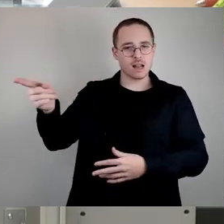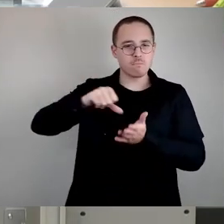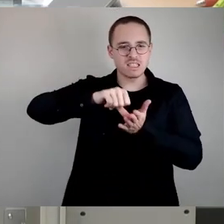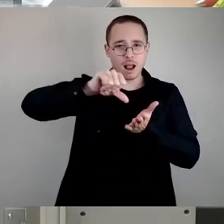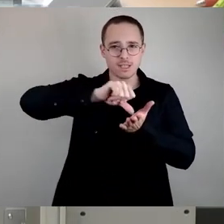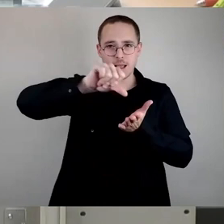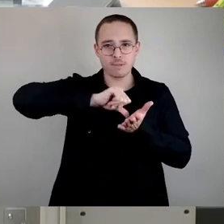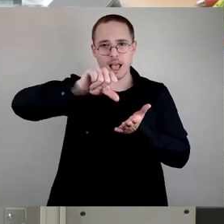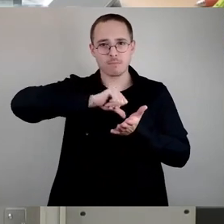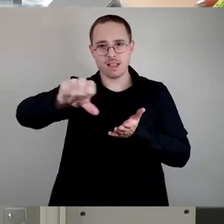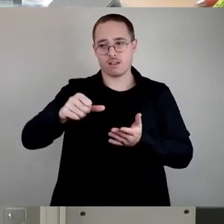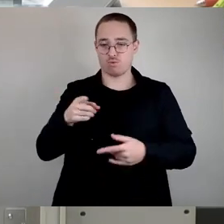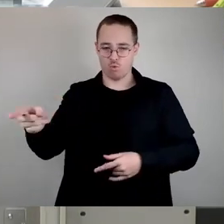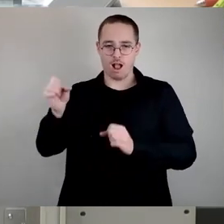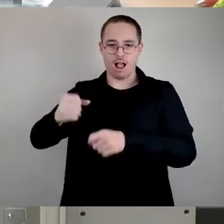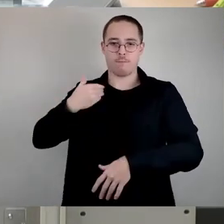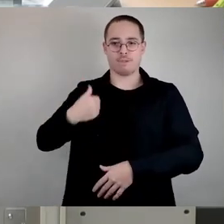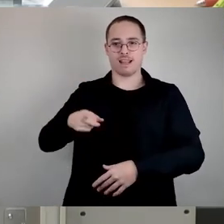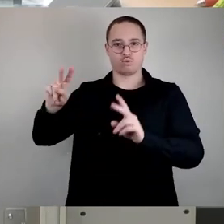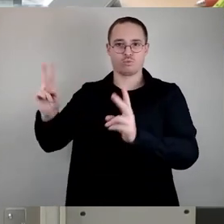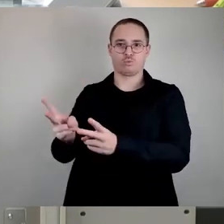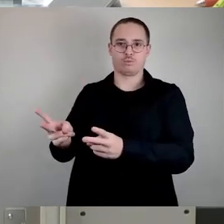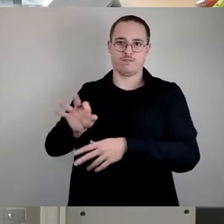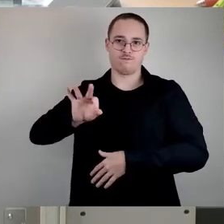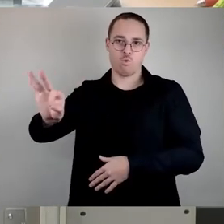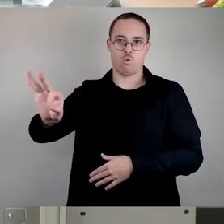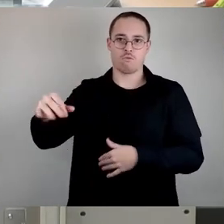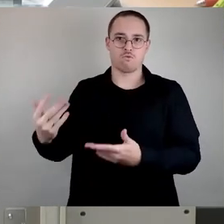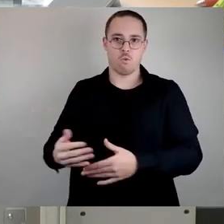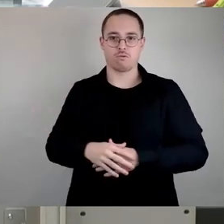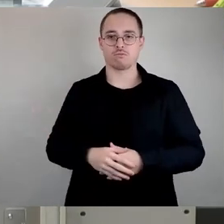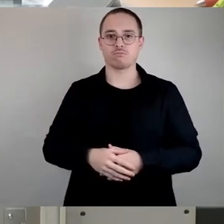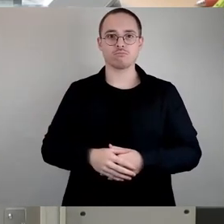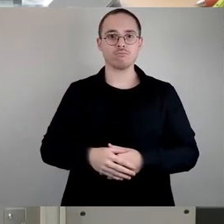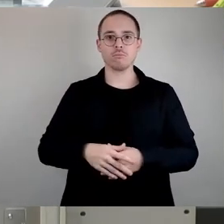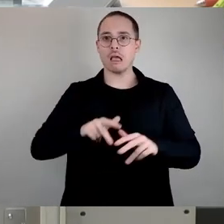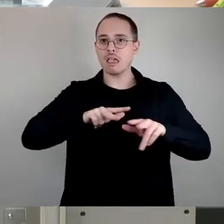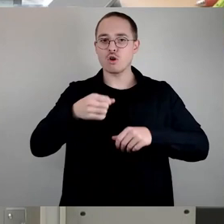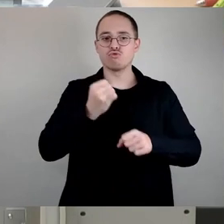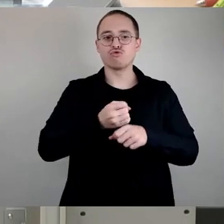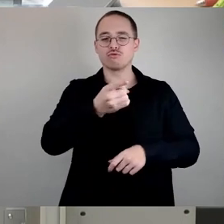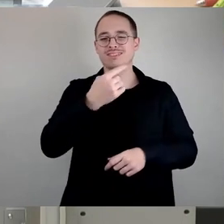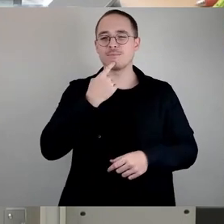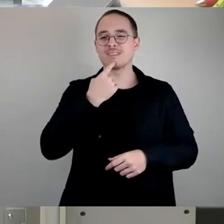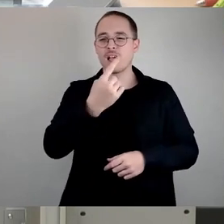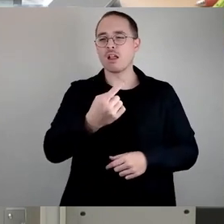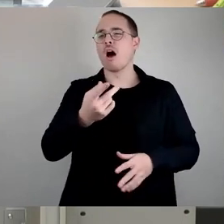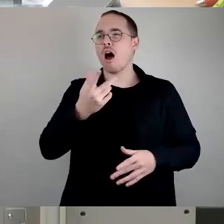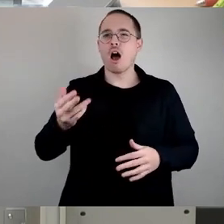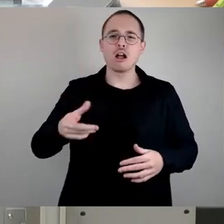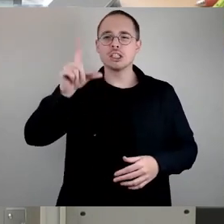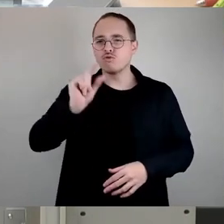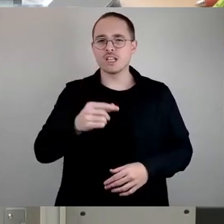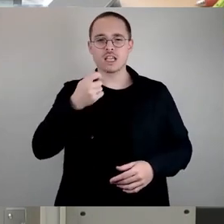ja, da gibt es ein Plakat, das fand ich damals schön von den Linken, ne, es ist genug Geld da, es wird noch falsch verteilt, ne, das muss man sich immer